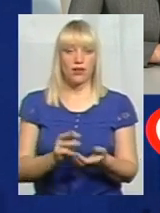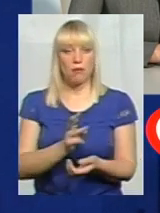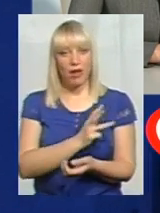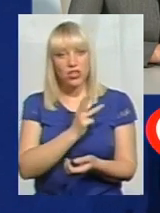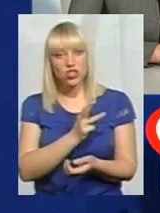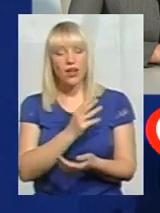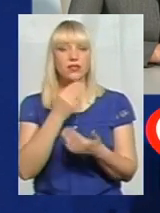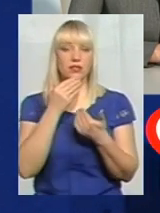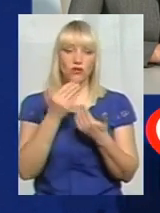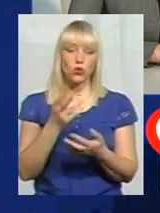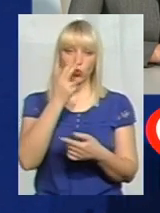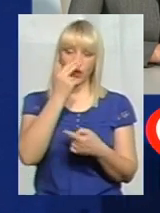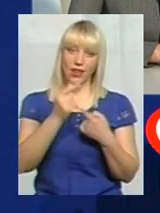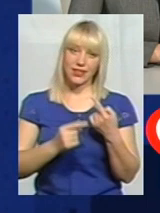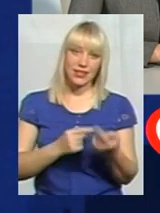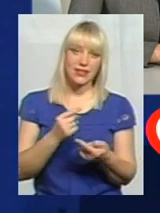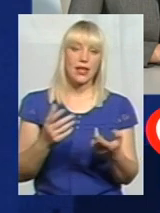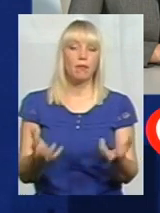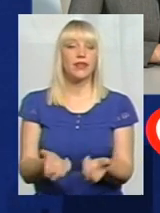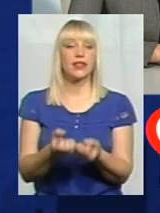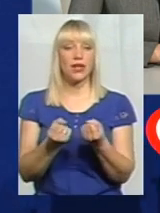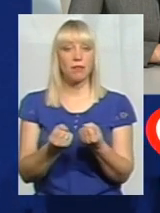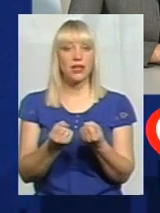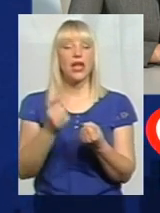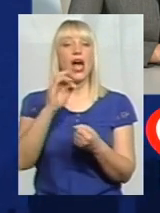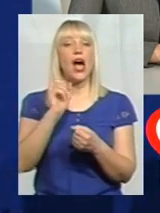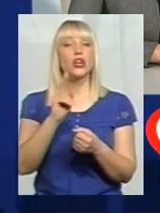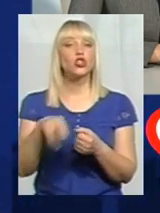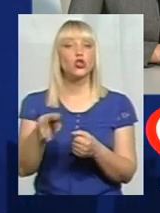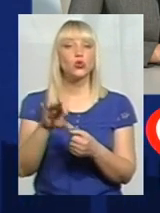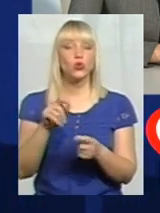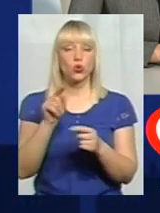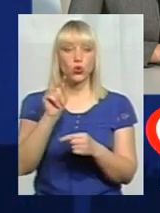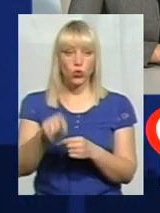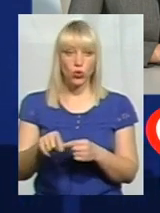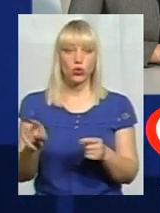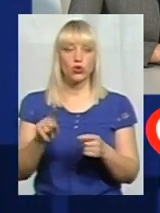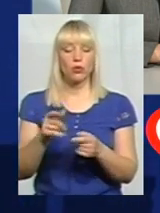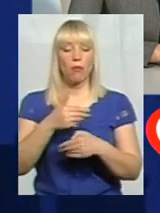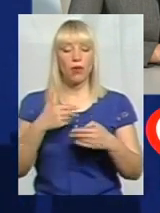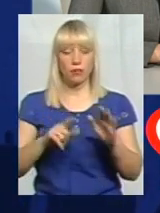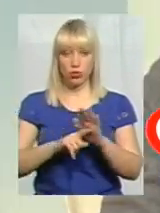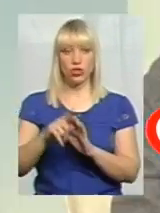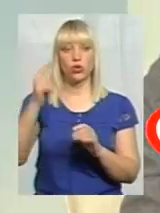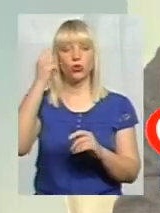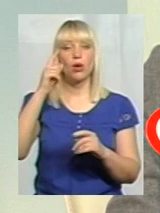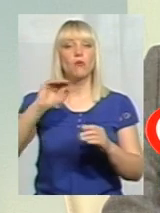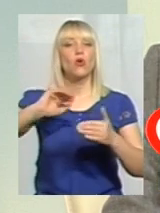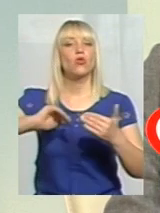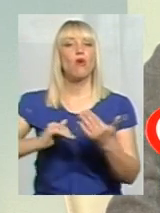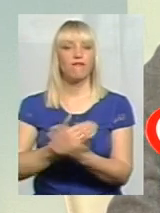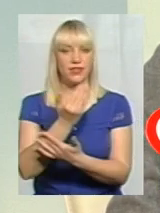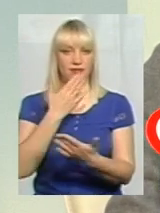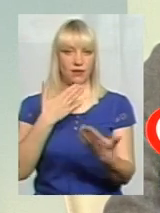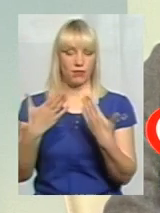звернутися до традиції і підтримати. А як от щодо того, щоб ми все ж таки почали думати про такий новітній підхід,